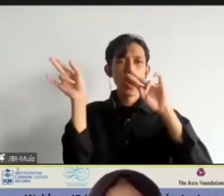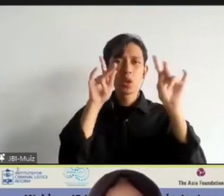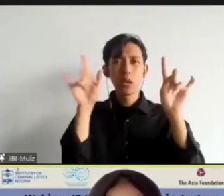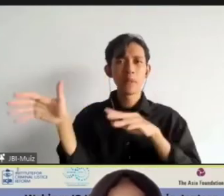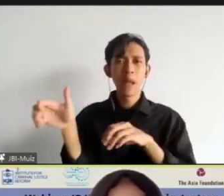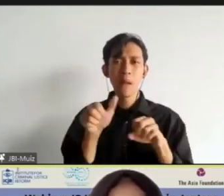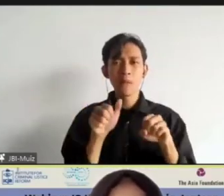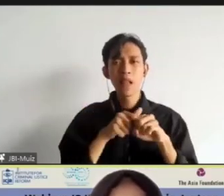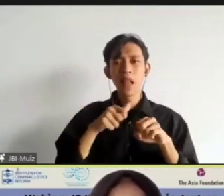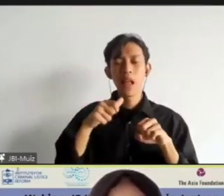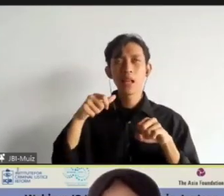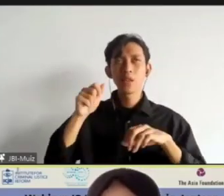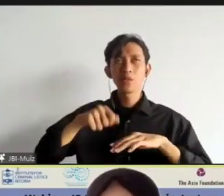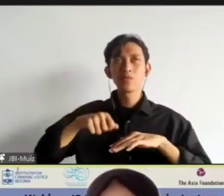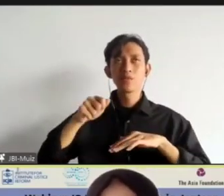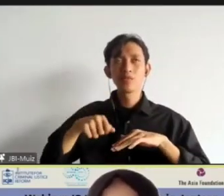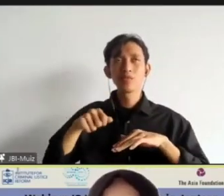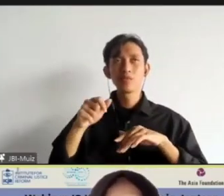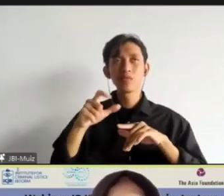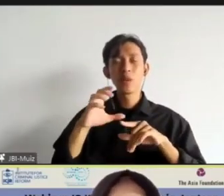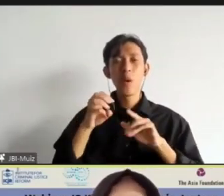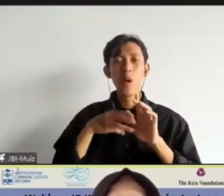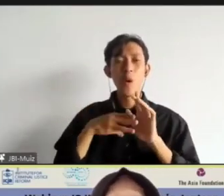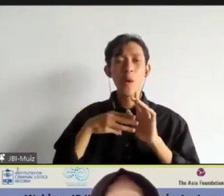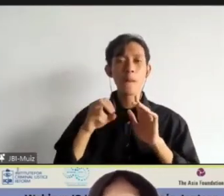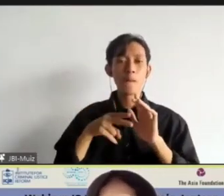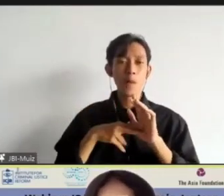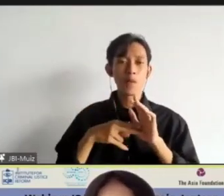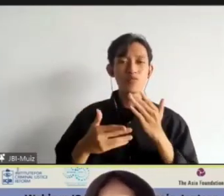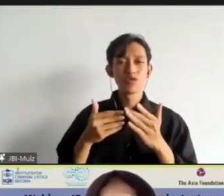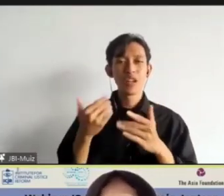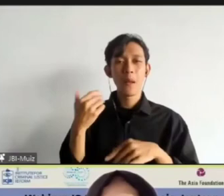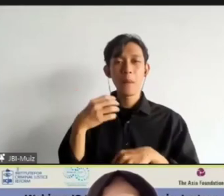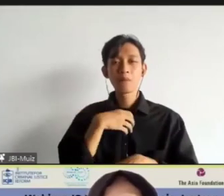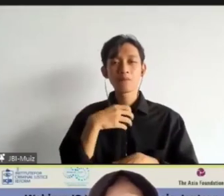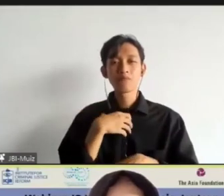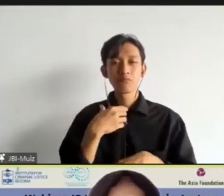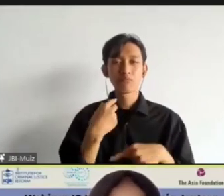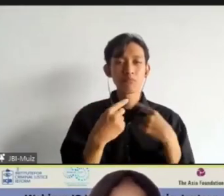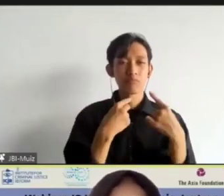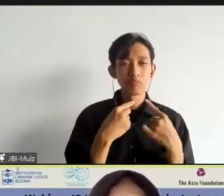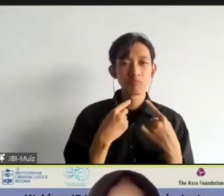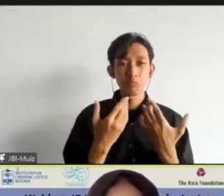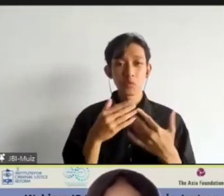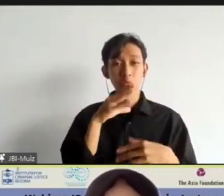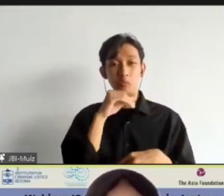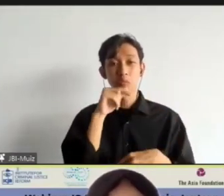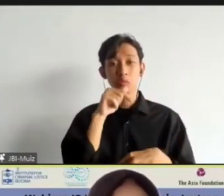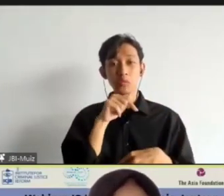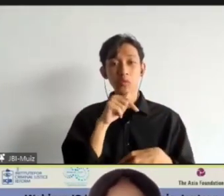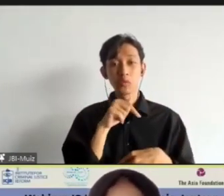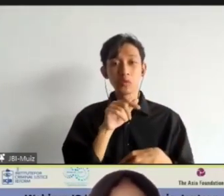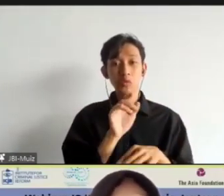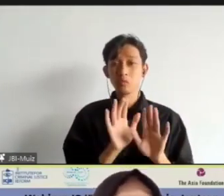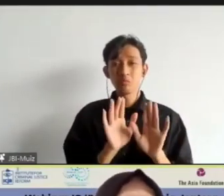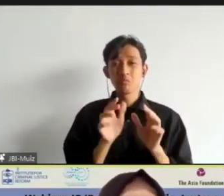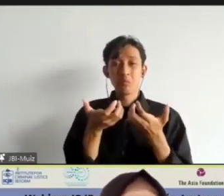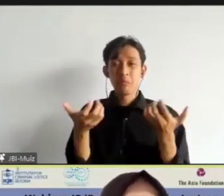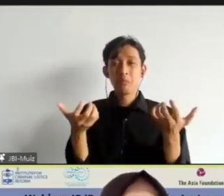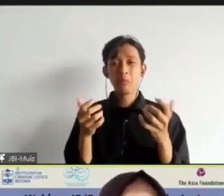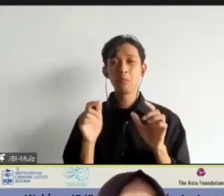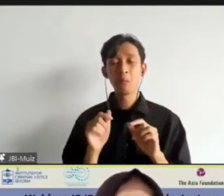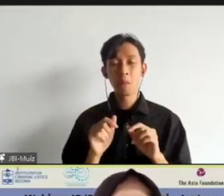dari common law yaitu tentang prinsip pre-bargaining. Walaupun tadi dikatakan sebenarnya ini pre-without bargain gitu ya.